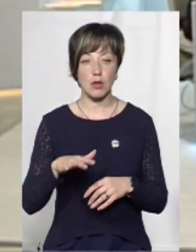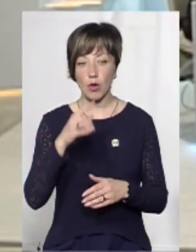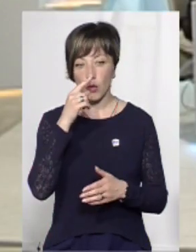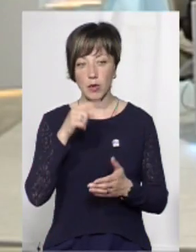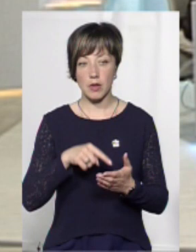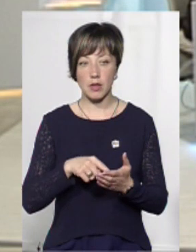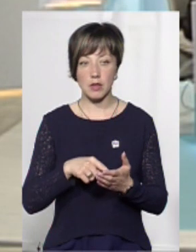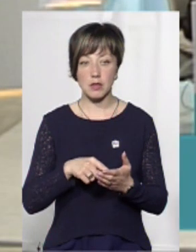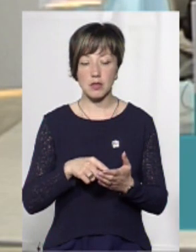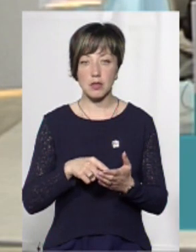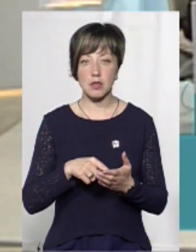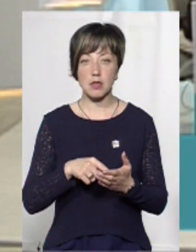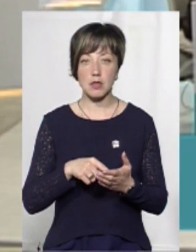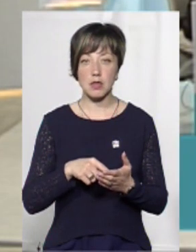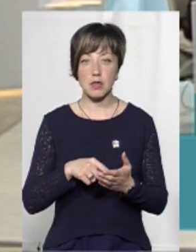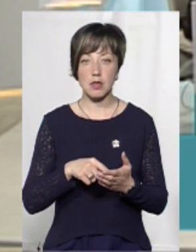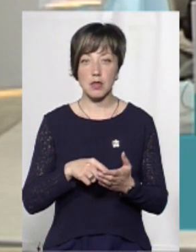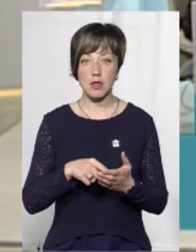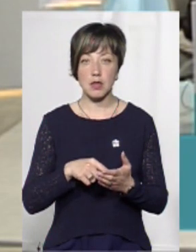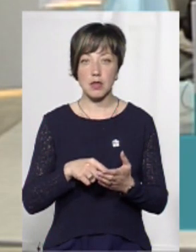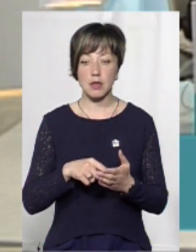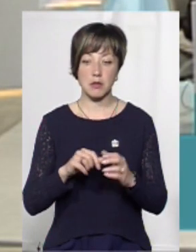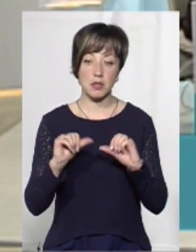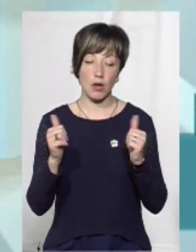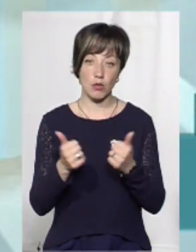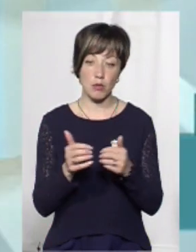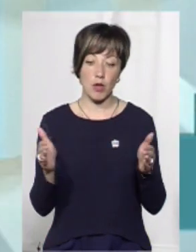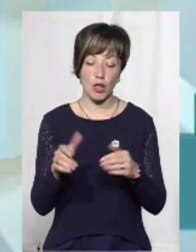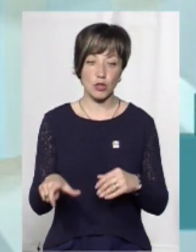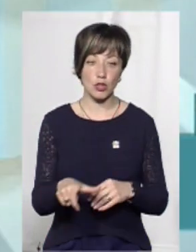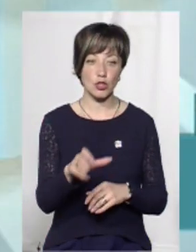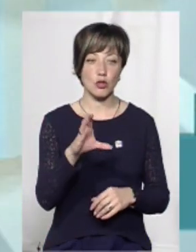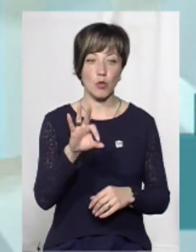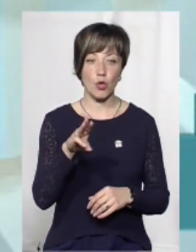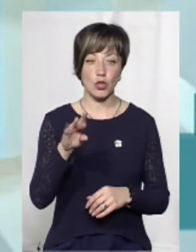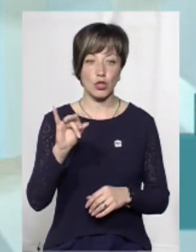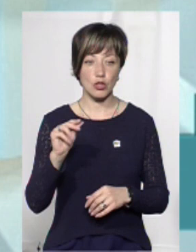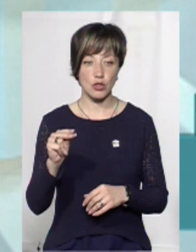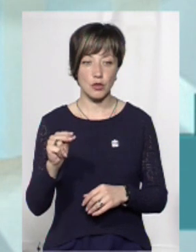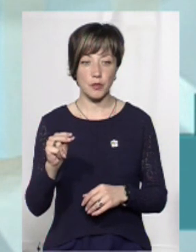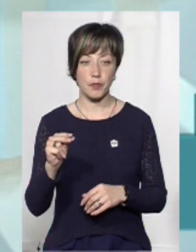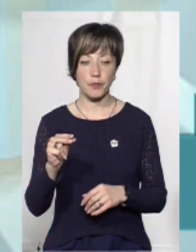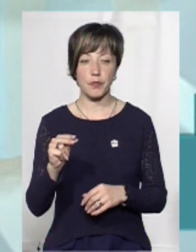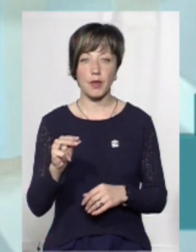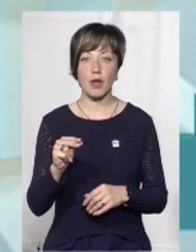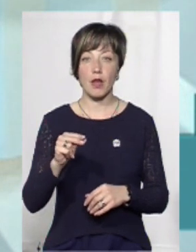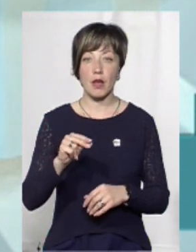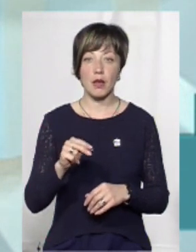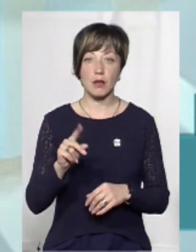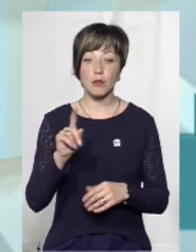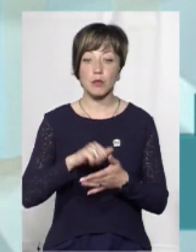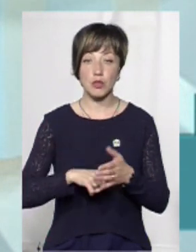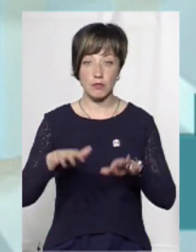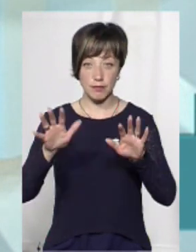опинились заручниками, казалось би, невеликої річки Смотрич, яка за рахунок зливових